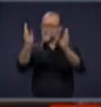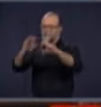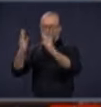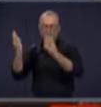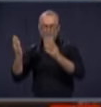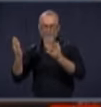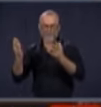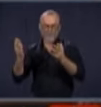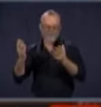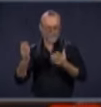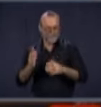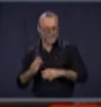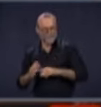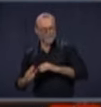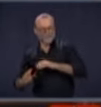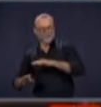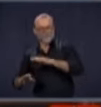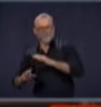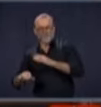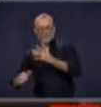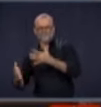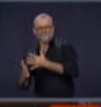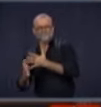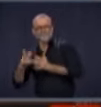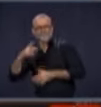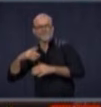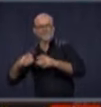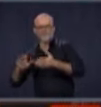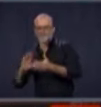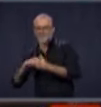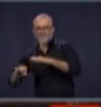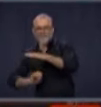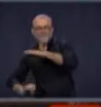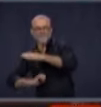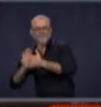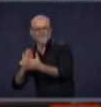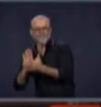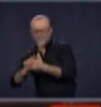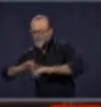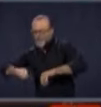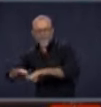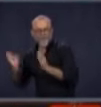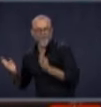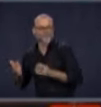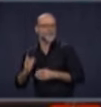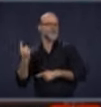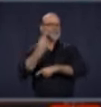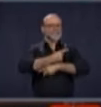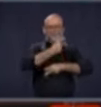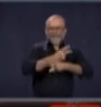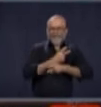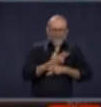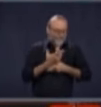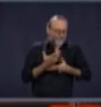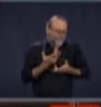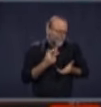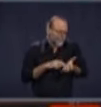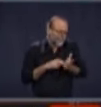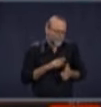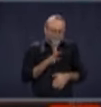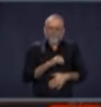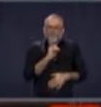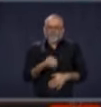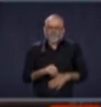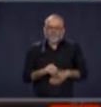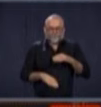commerces, alors que les écoles primaires ne seront pas ouvertes et si on pense que les